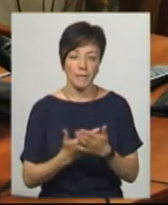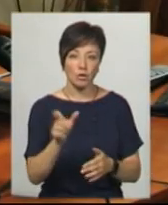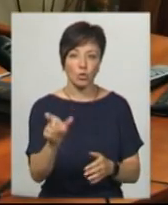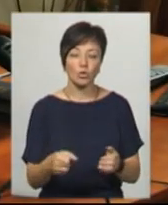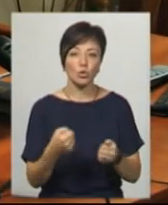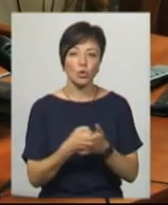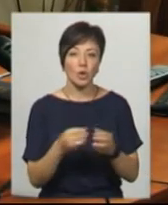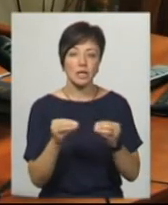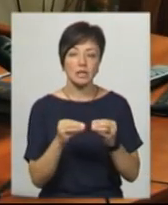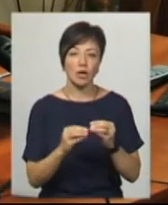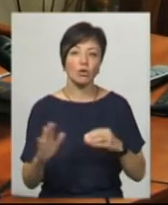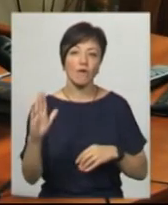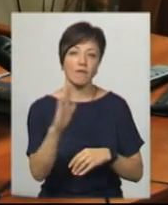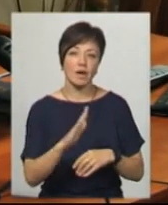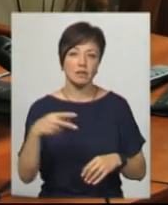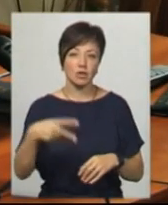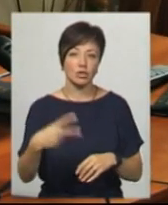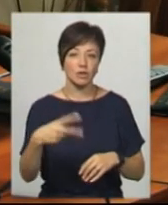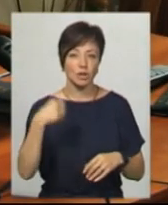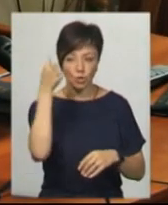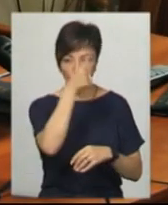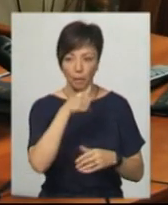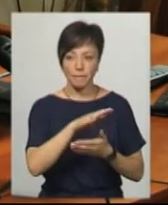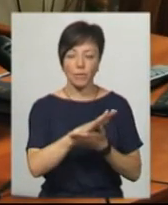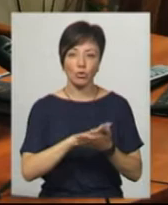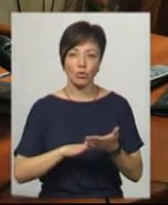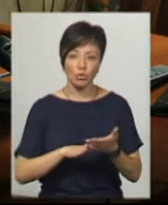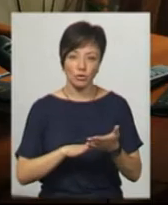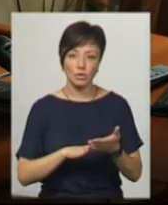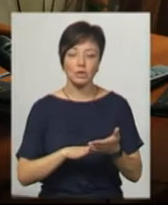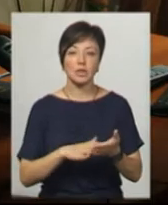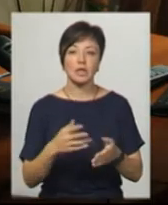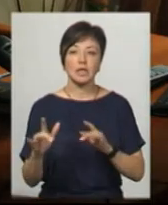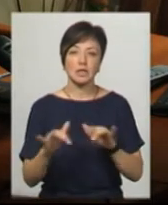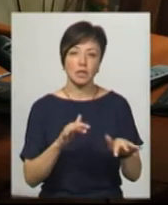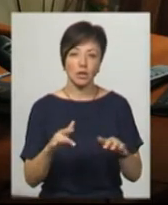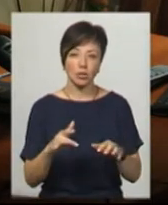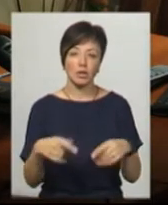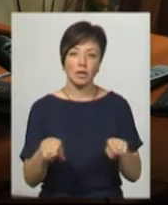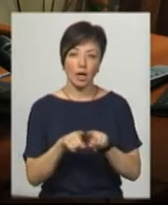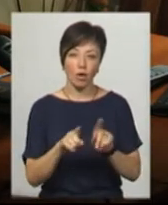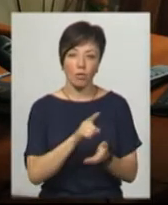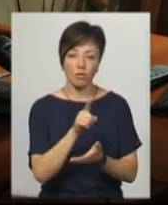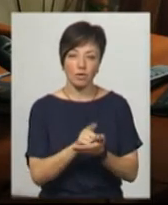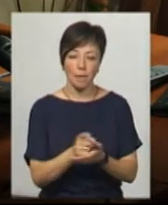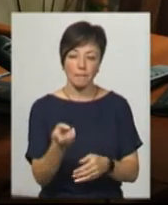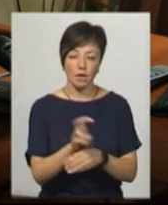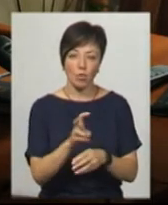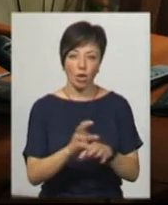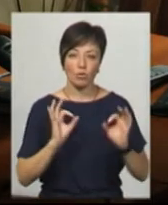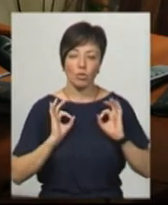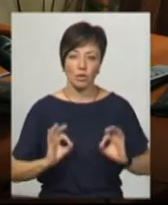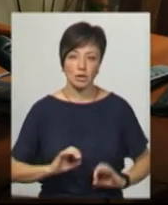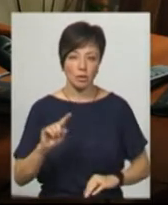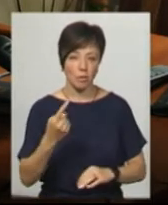до 10 вересня 2020 року. Продовжити дію, покладених на владику Сергія Викторовича, наступних обов'язків. Пробувати до прокурора суду за